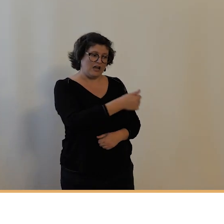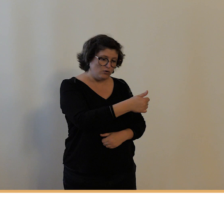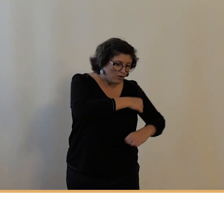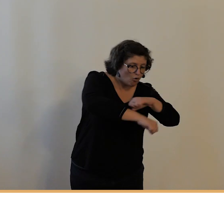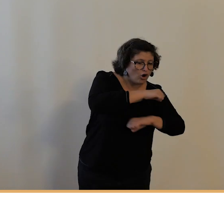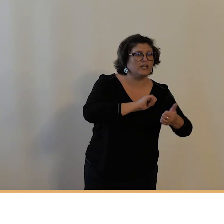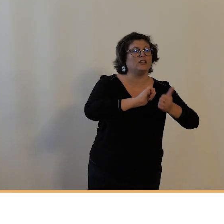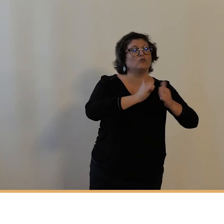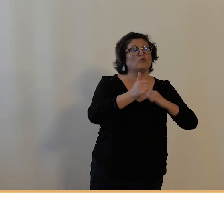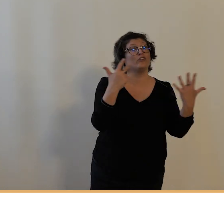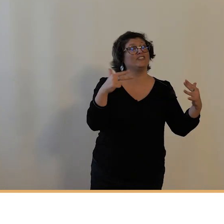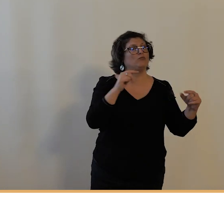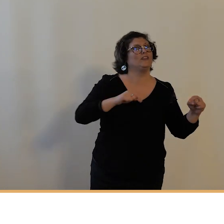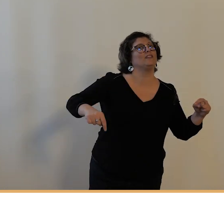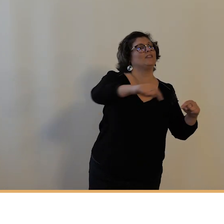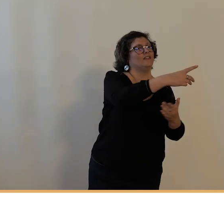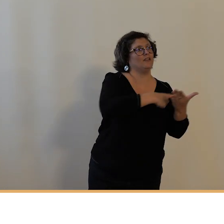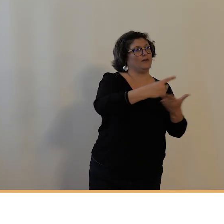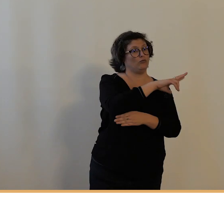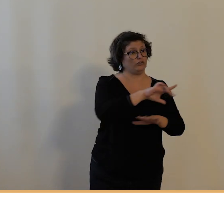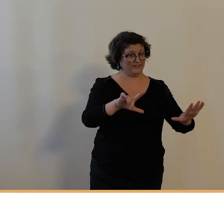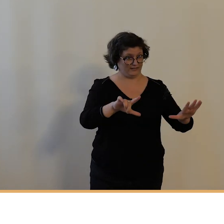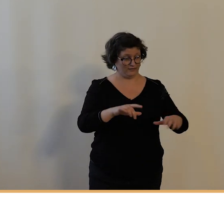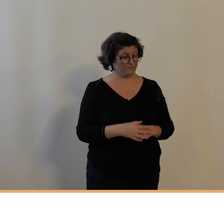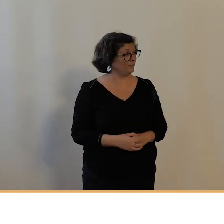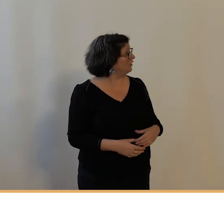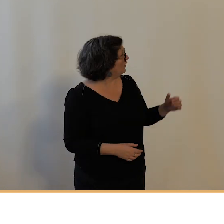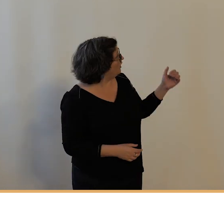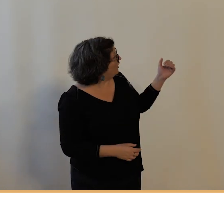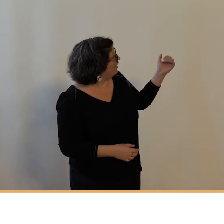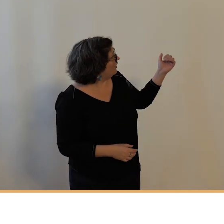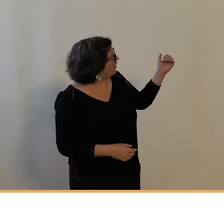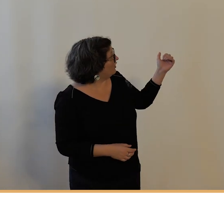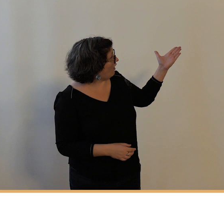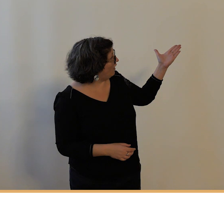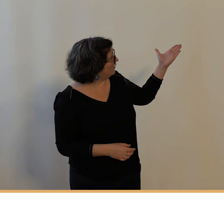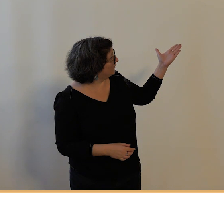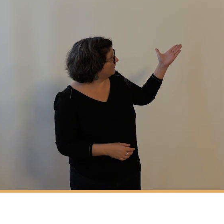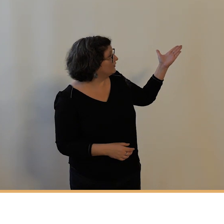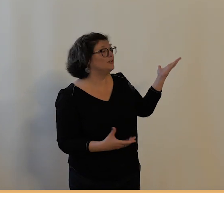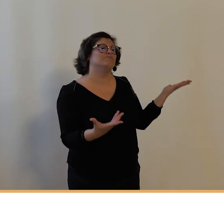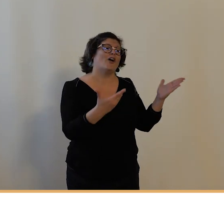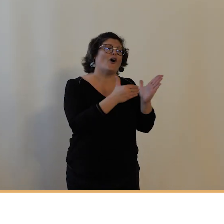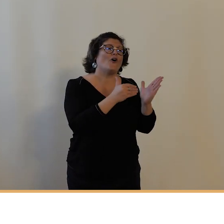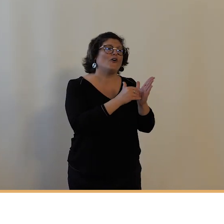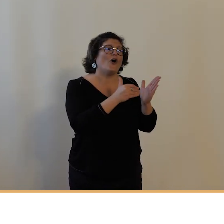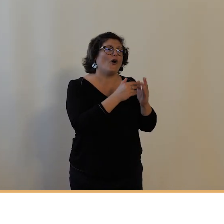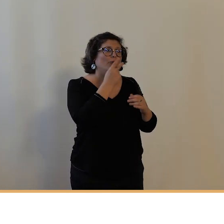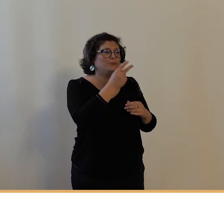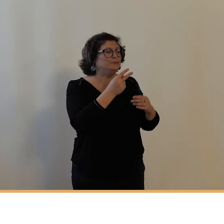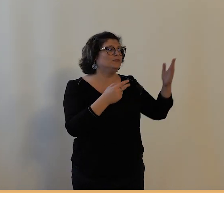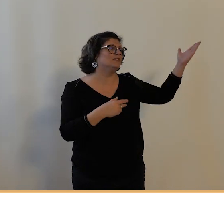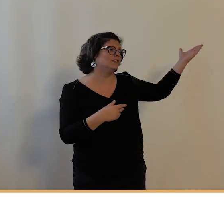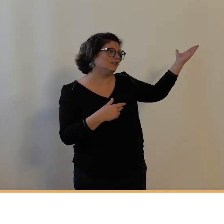et là tout à l'heure vous le retrouvez le Vélos Club avec cette participation aux